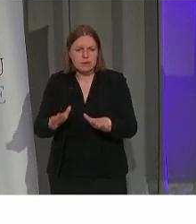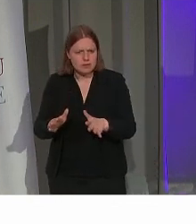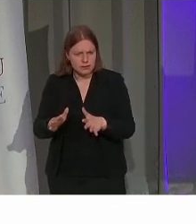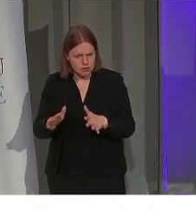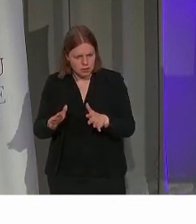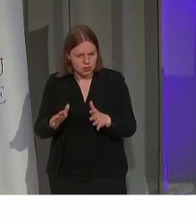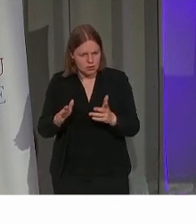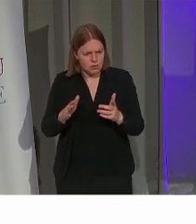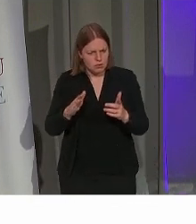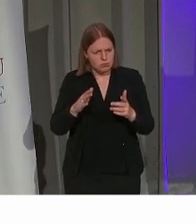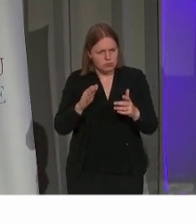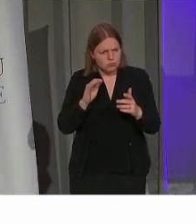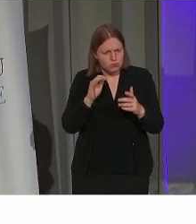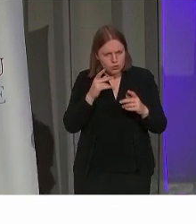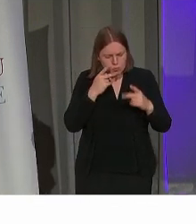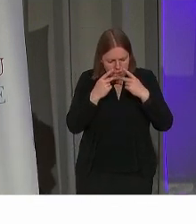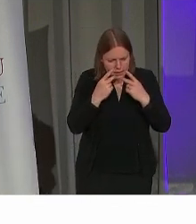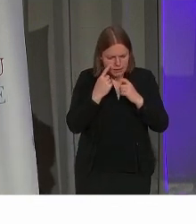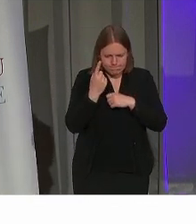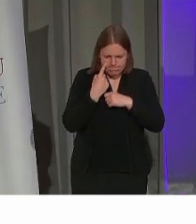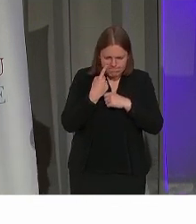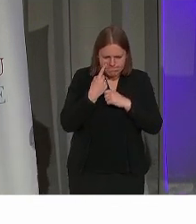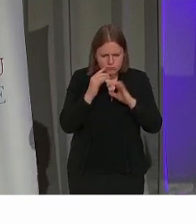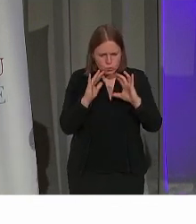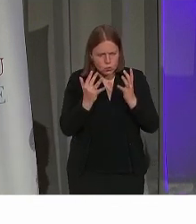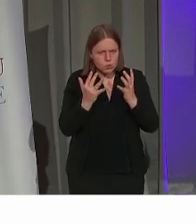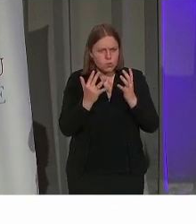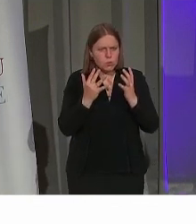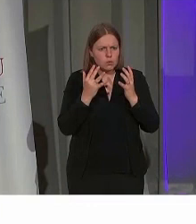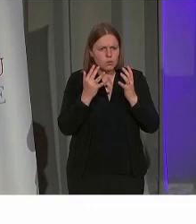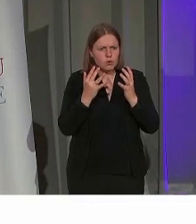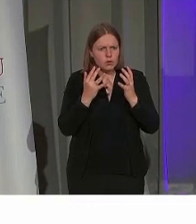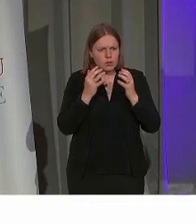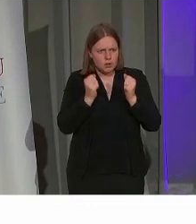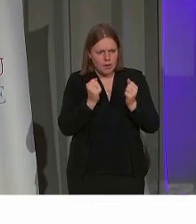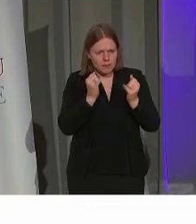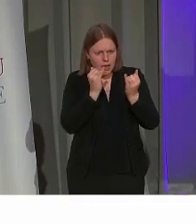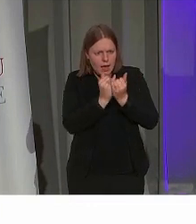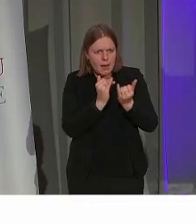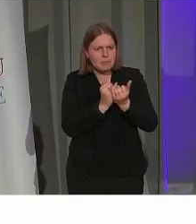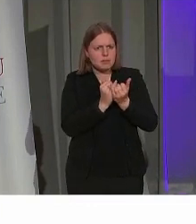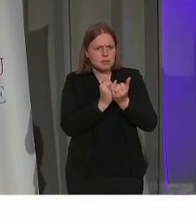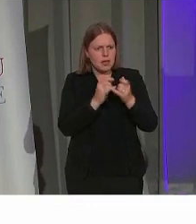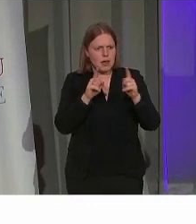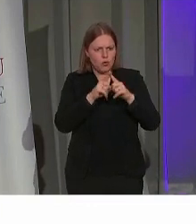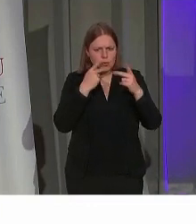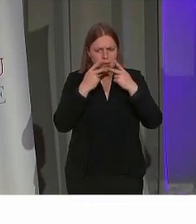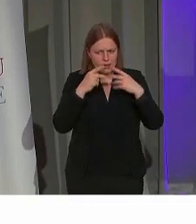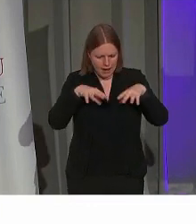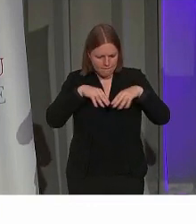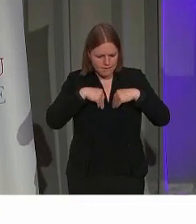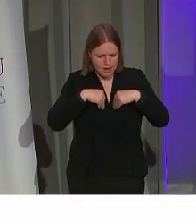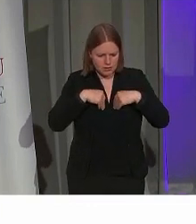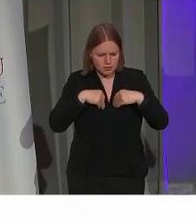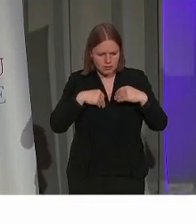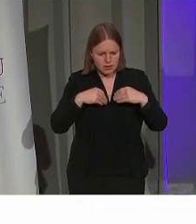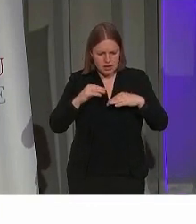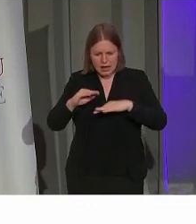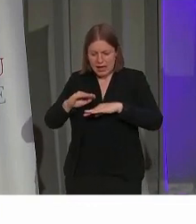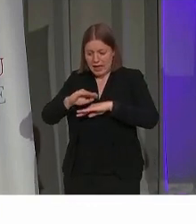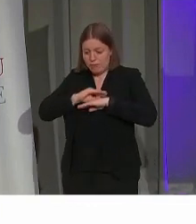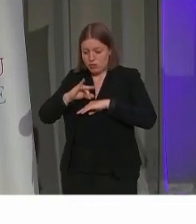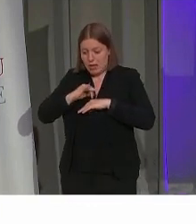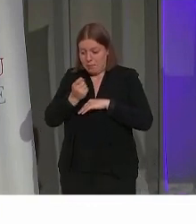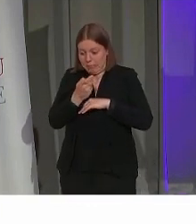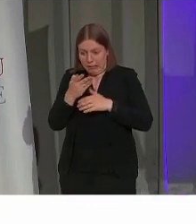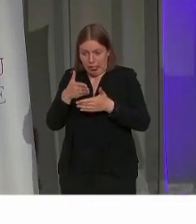negeren, we moeten er op zich mee aan de slag gaan. En we moeten dat denk ik ook een stukje appreciëren van oké, maar daar zijn een aantal beperkingen die je met erfgoed niet kunt doen.